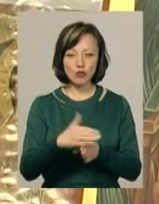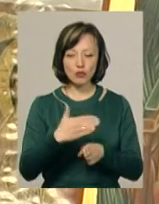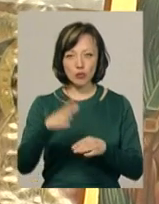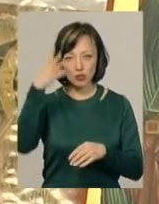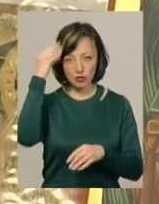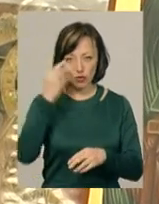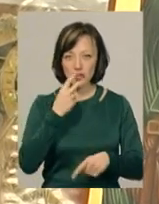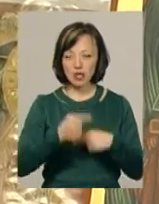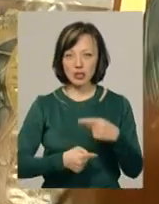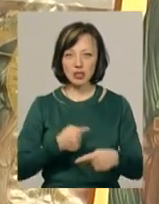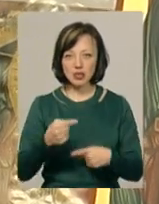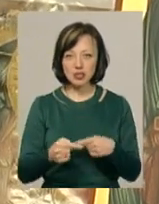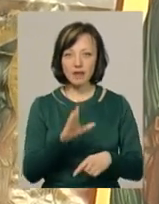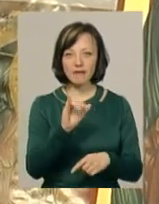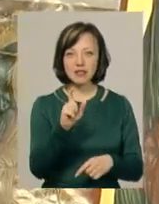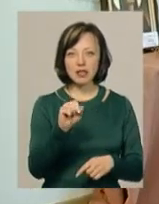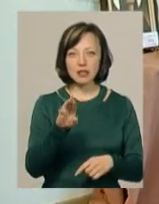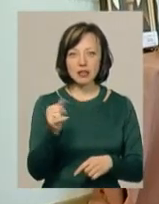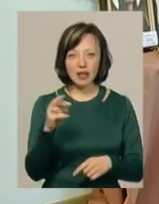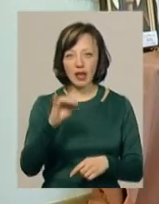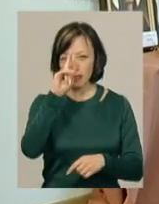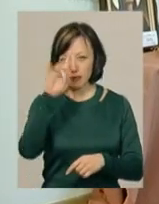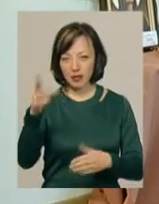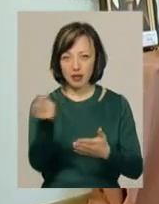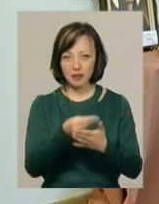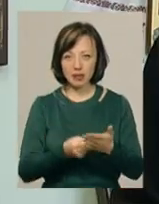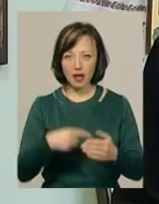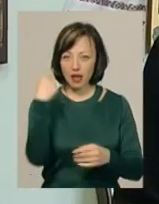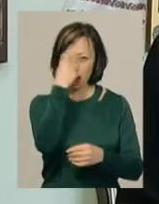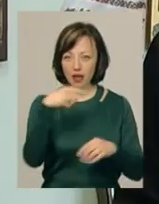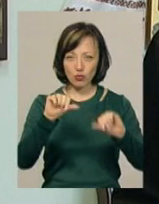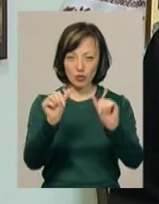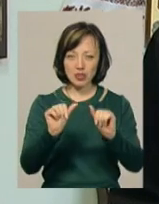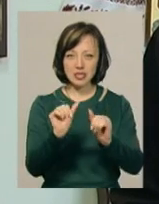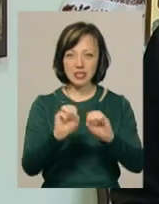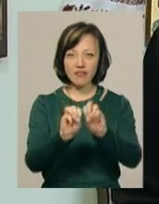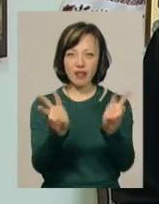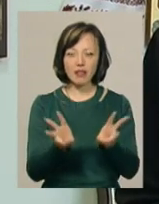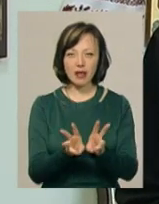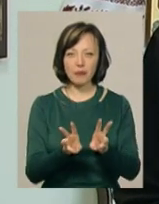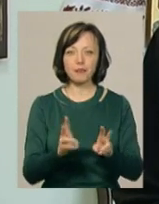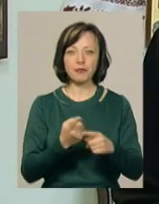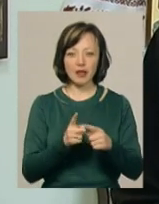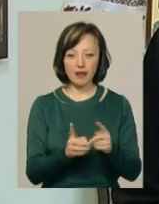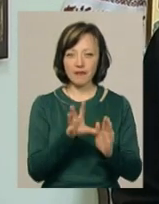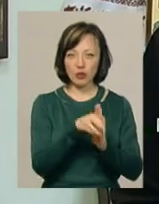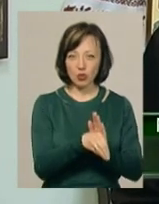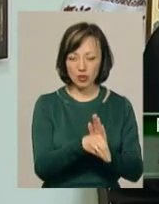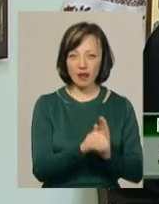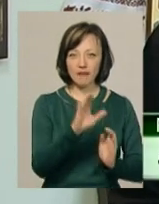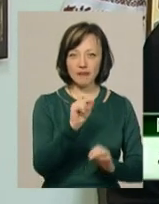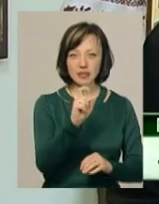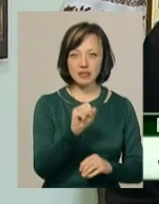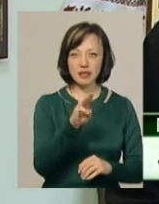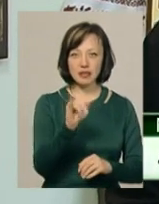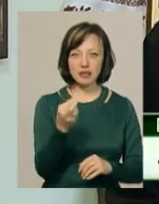засвоюючи традиції візантійського та академічного написання лику святих. До канонічної ікони відноситься візантійська техніка письма.